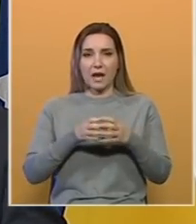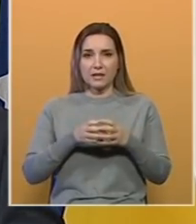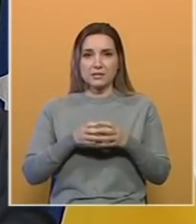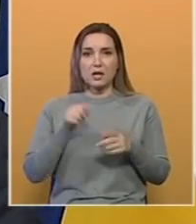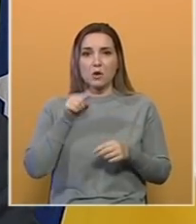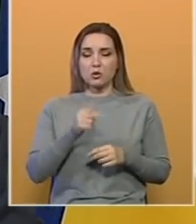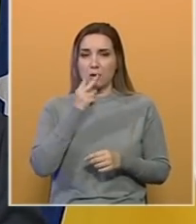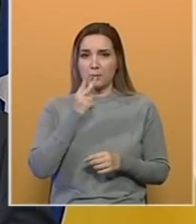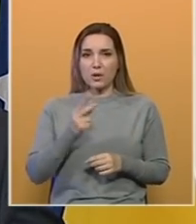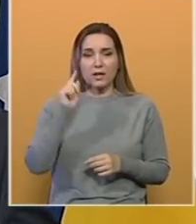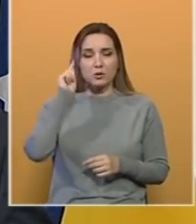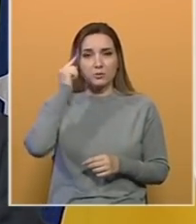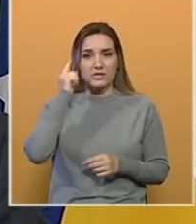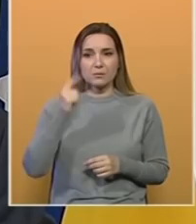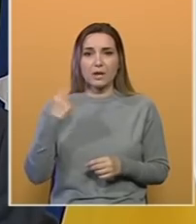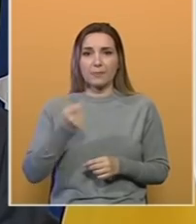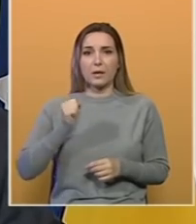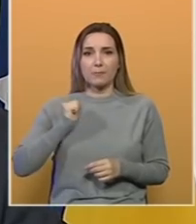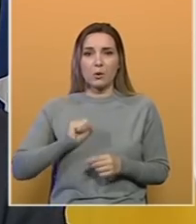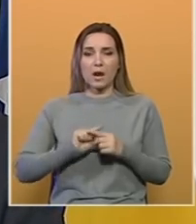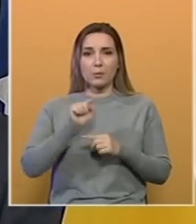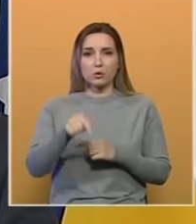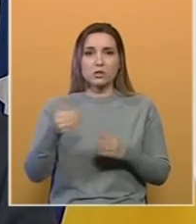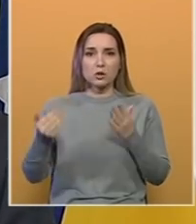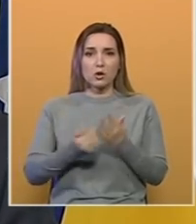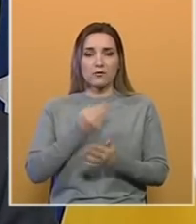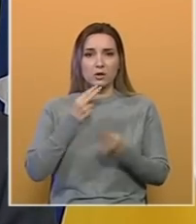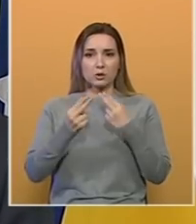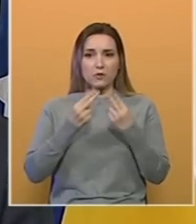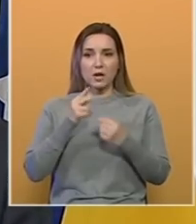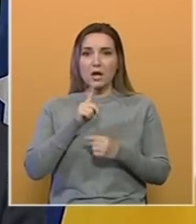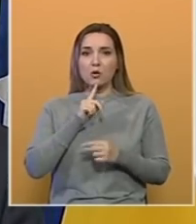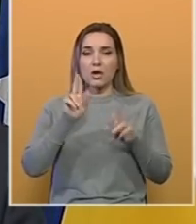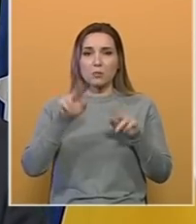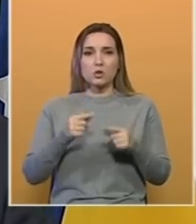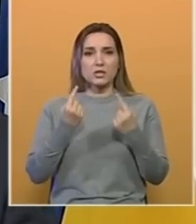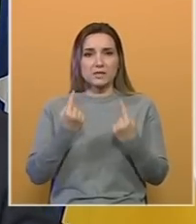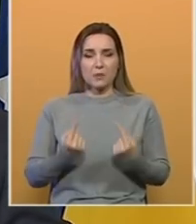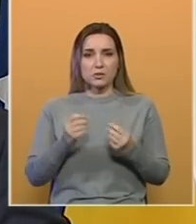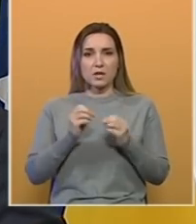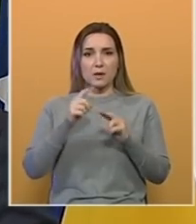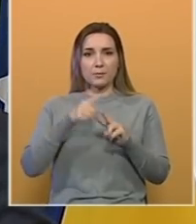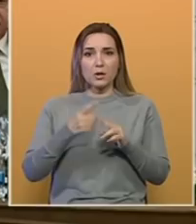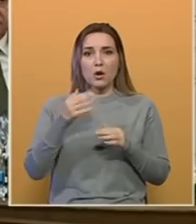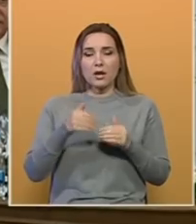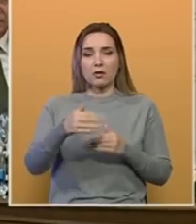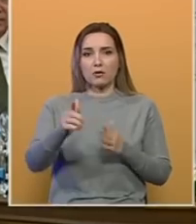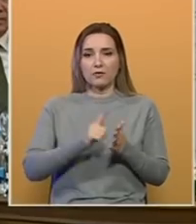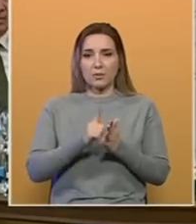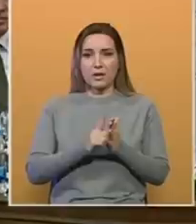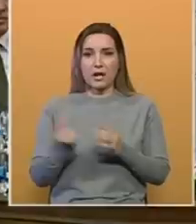i u tom pogledu mislim da mi moramo doći do jednog novog dogovora koji može stabilizovati Bosnu u nekoliko narodni decenij.